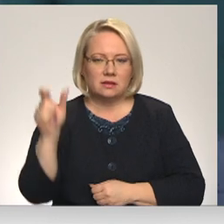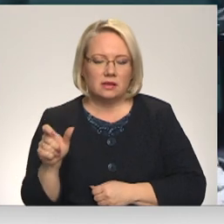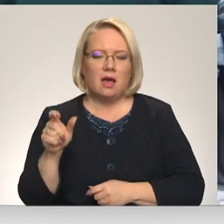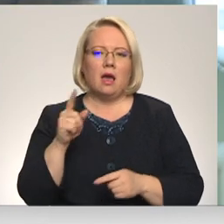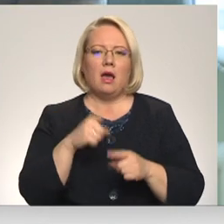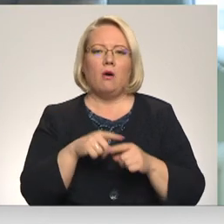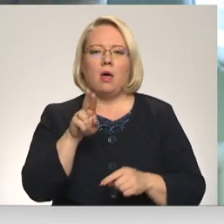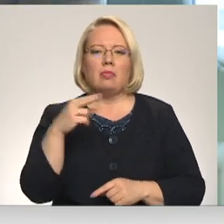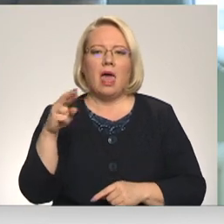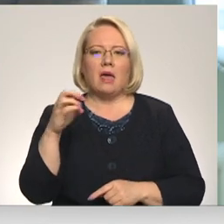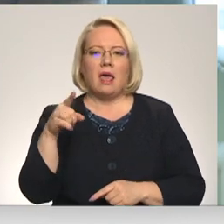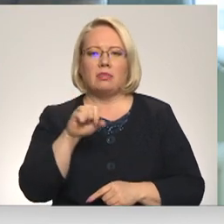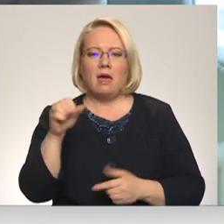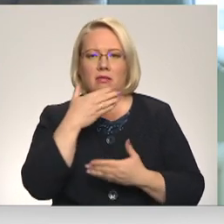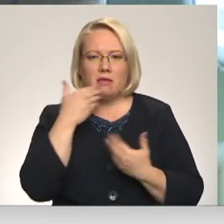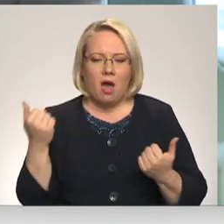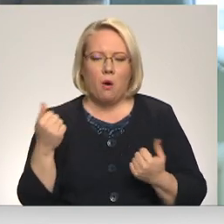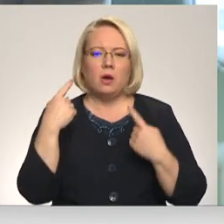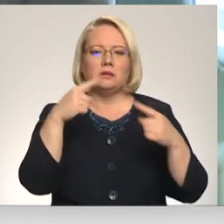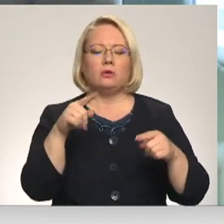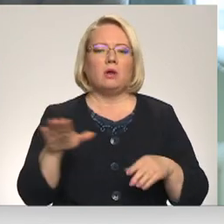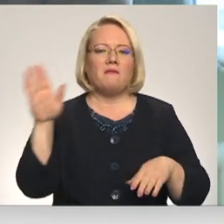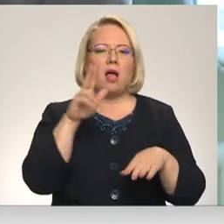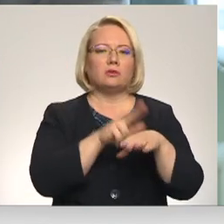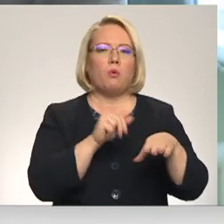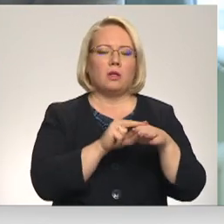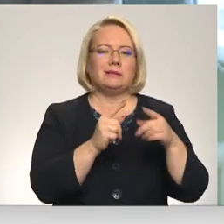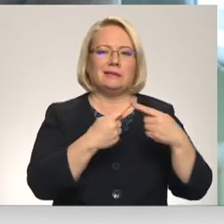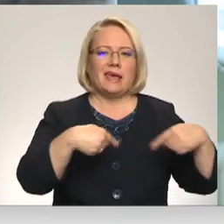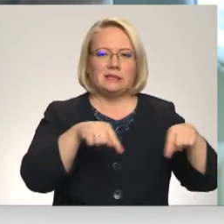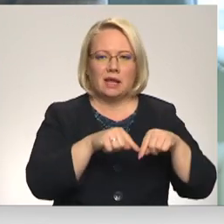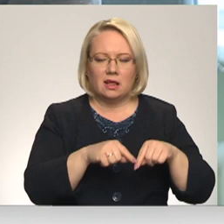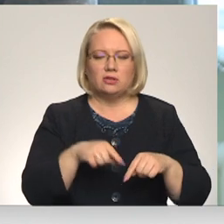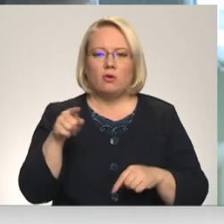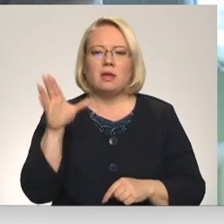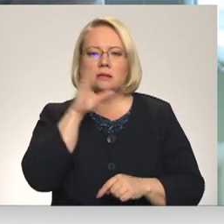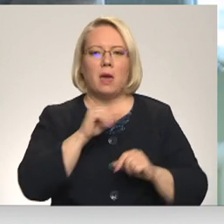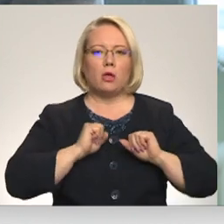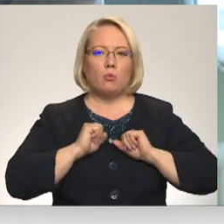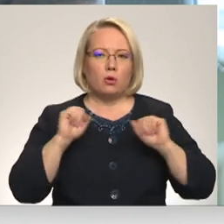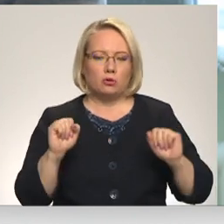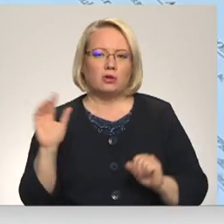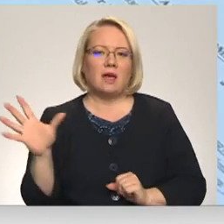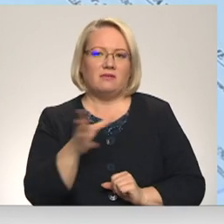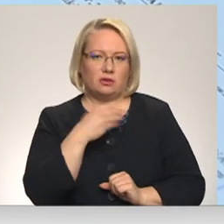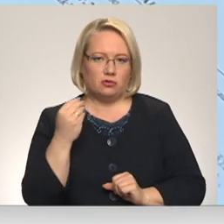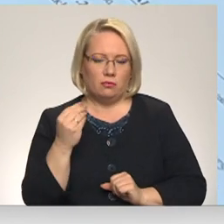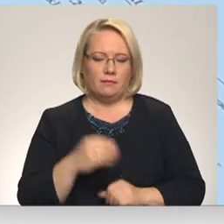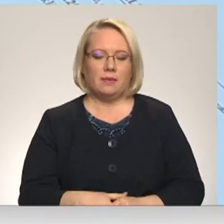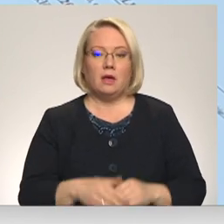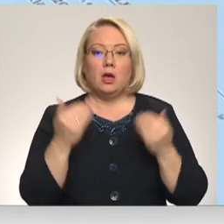jo tur atradās valsts policijas, iecirknis līdz ar to, viņi tā kā spēja nodrošināt to visu pasaukumu.